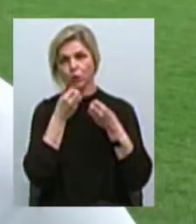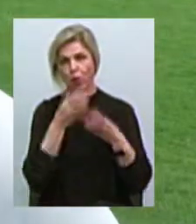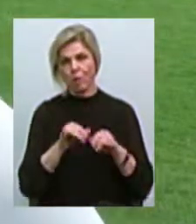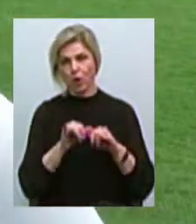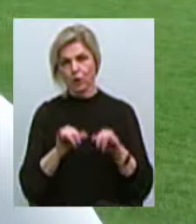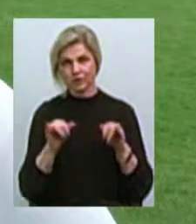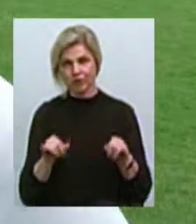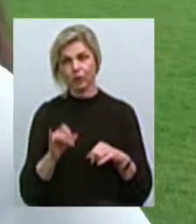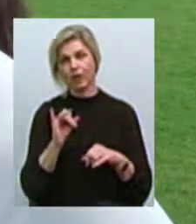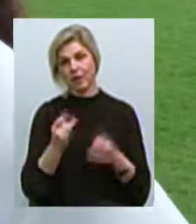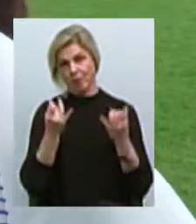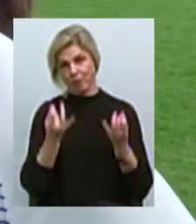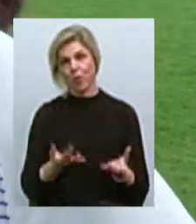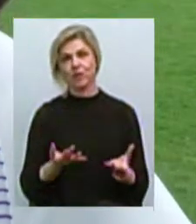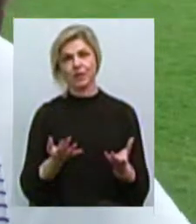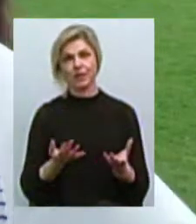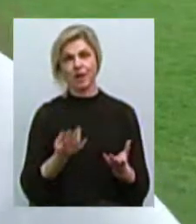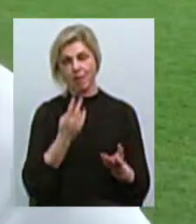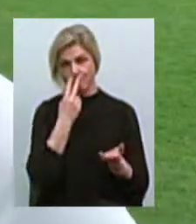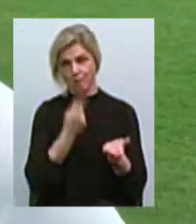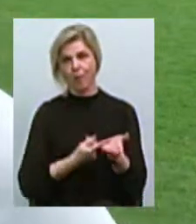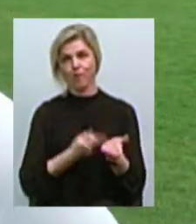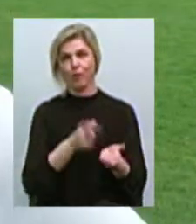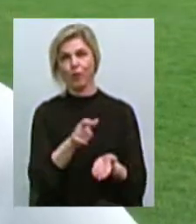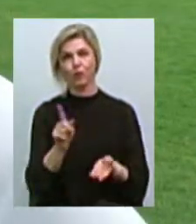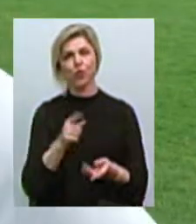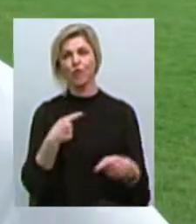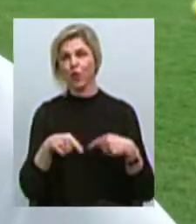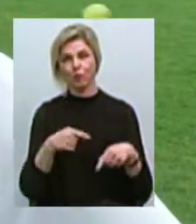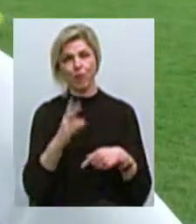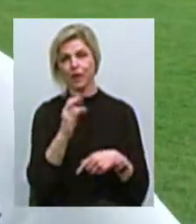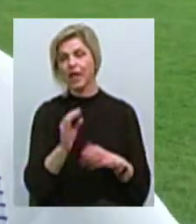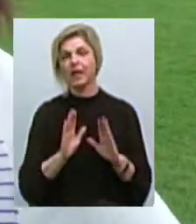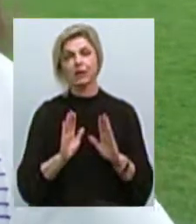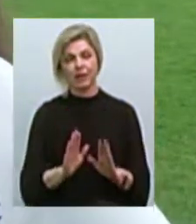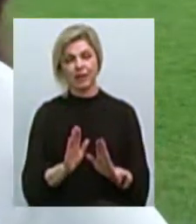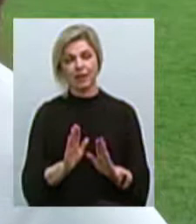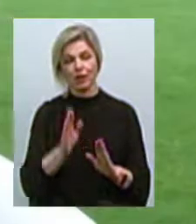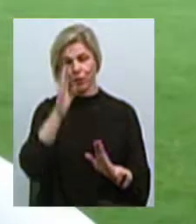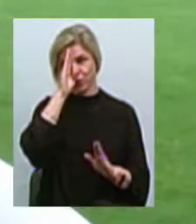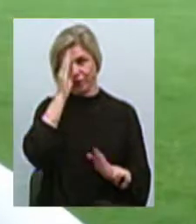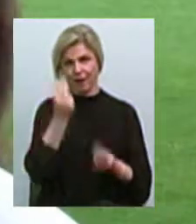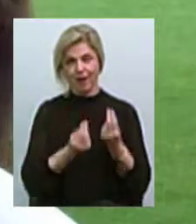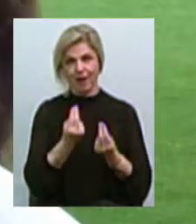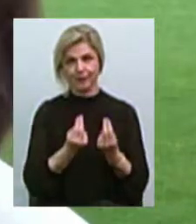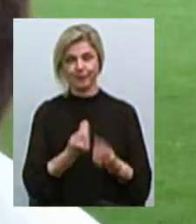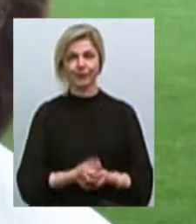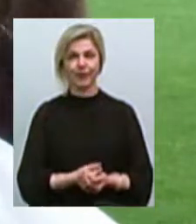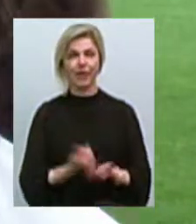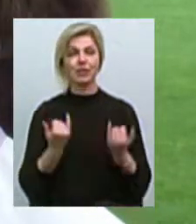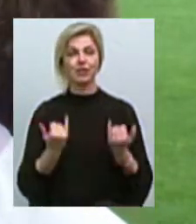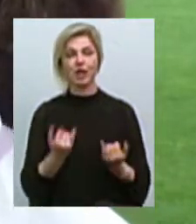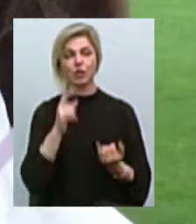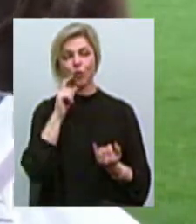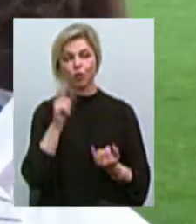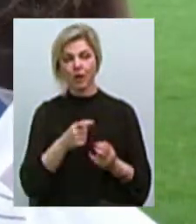і просто довести людям, що футбол – це не тільки чоловіча гра. Зараз в Україні дуже